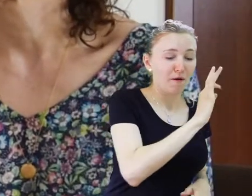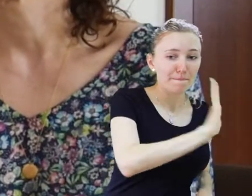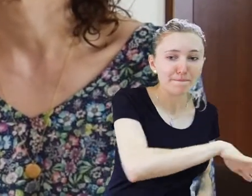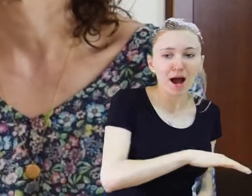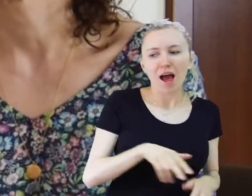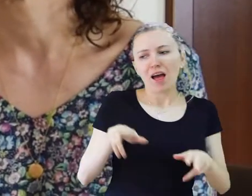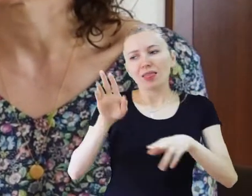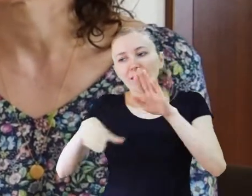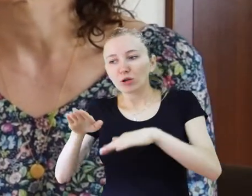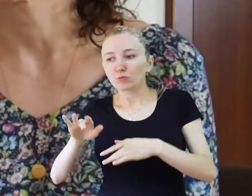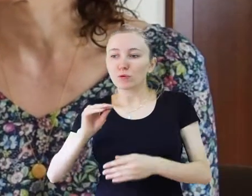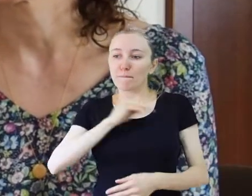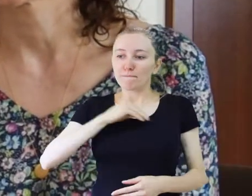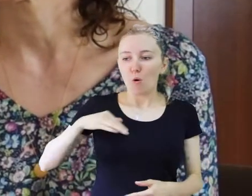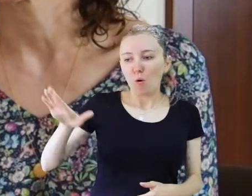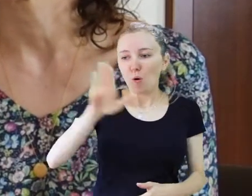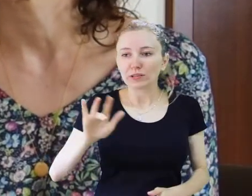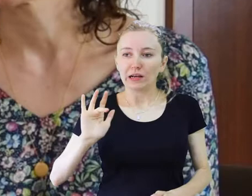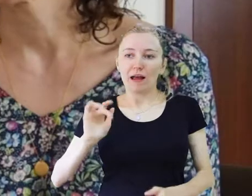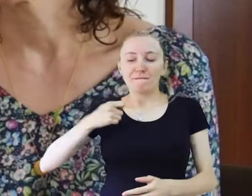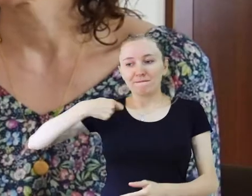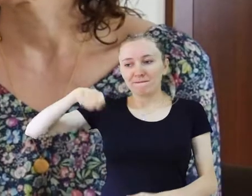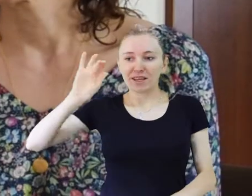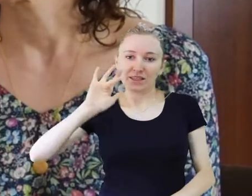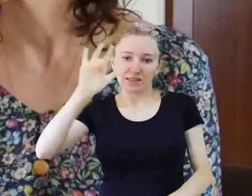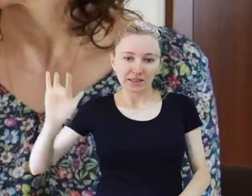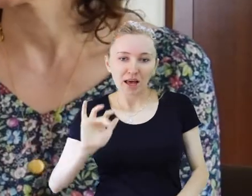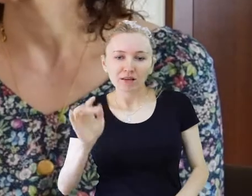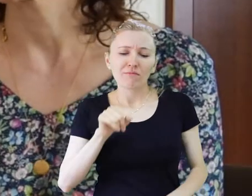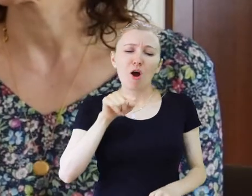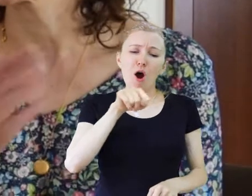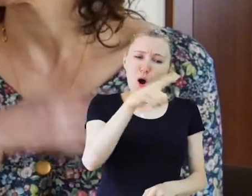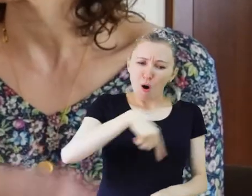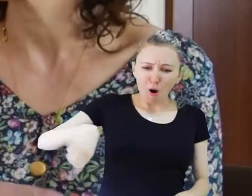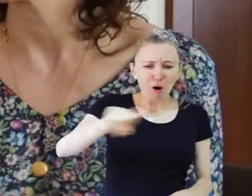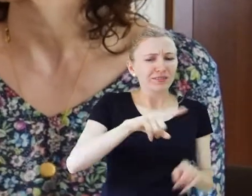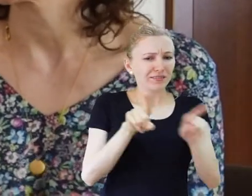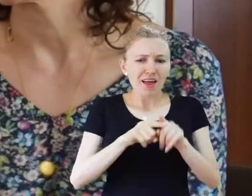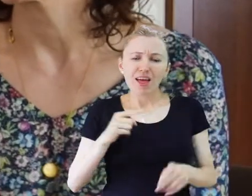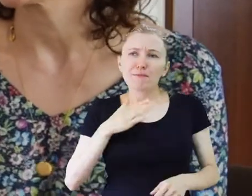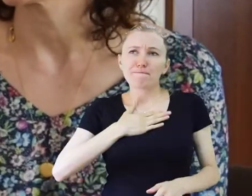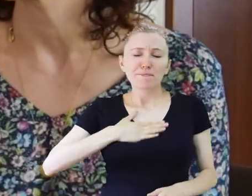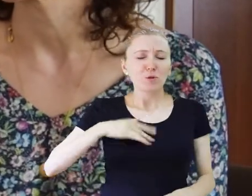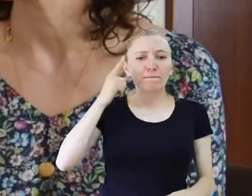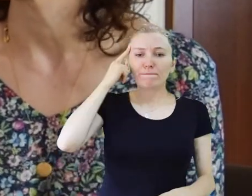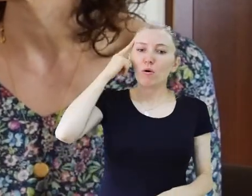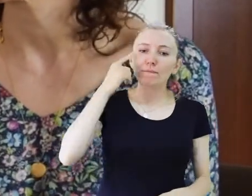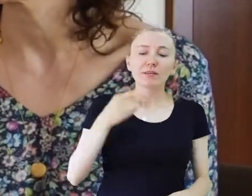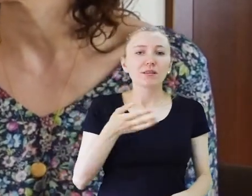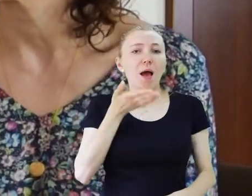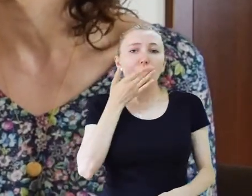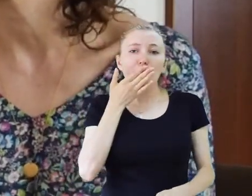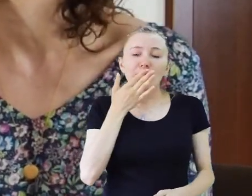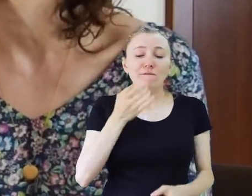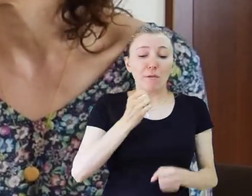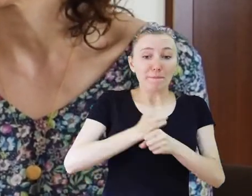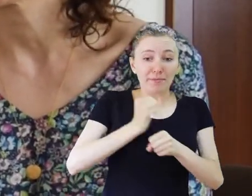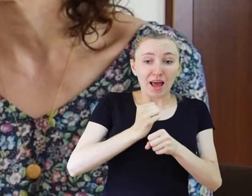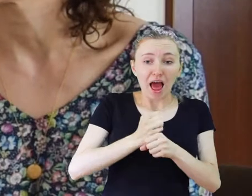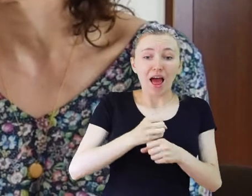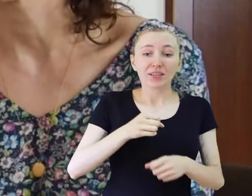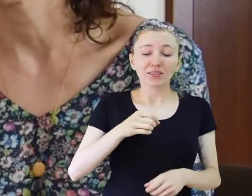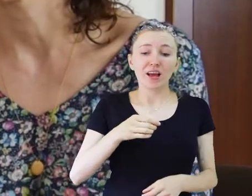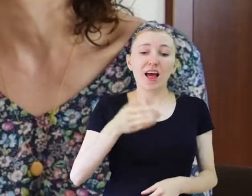wolontariuszy, trójką. Z tych wielu lat, gdzie już mają też swoje rodziny, często